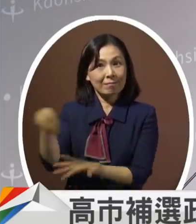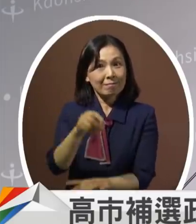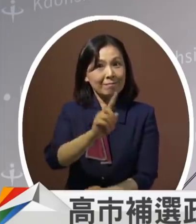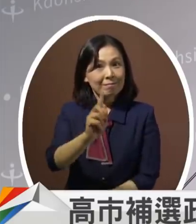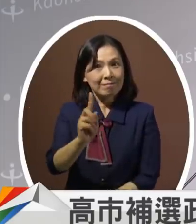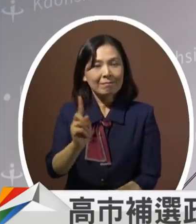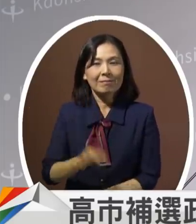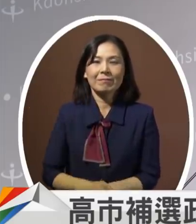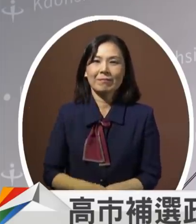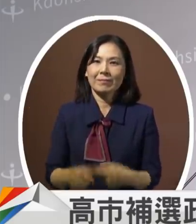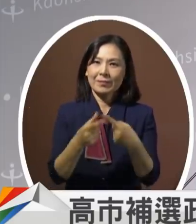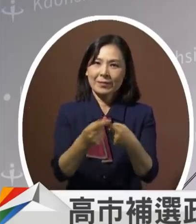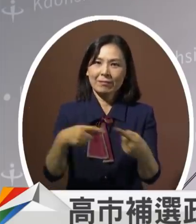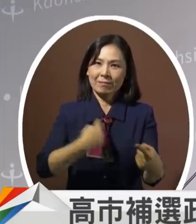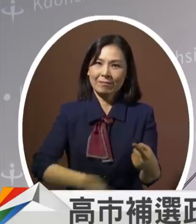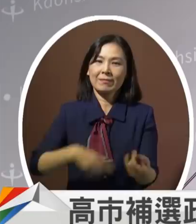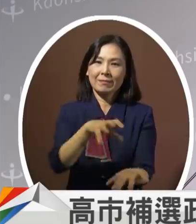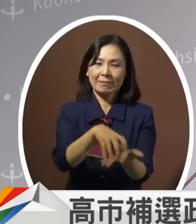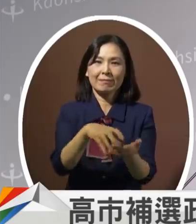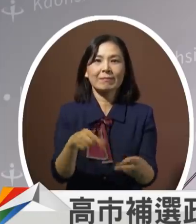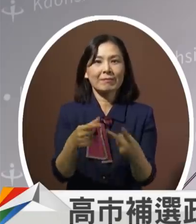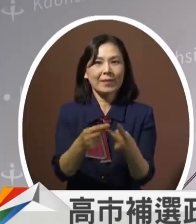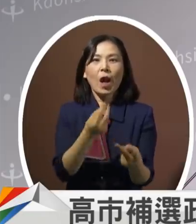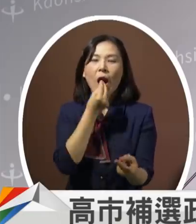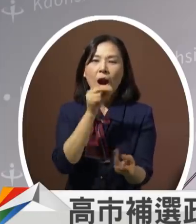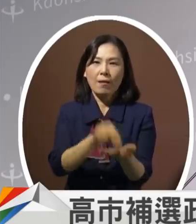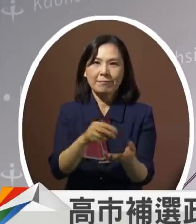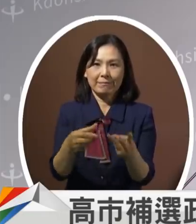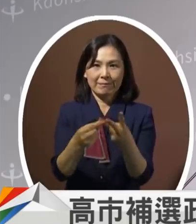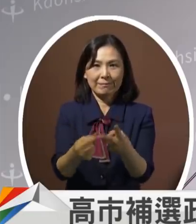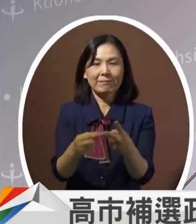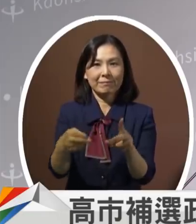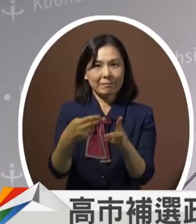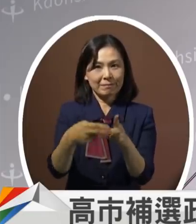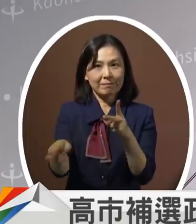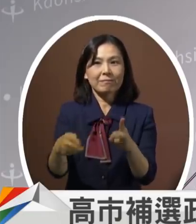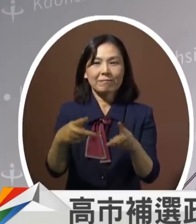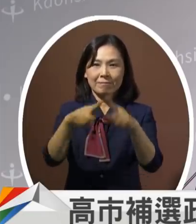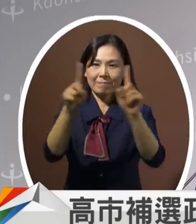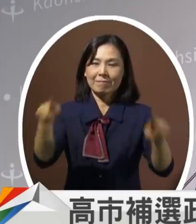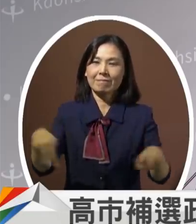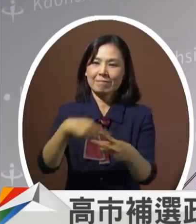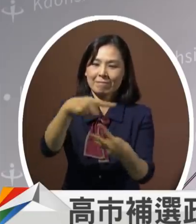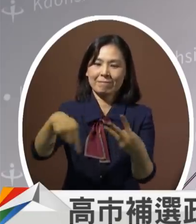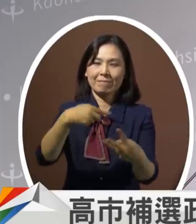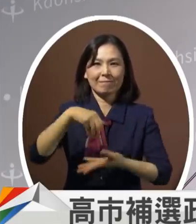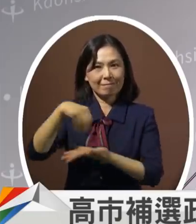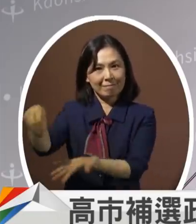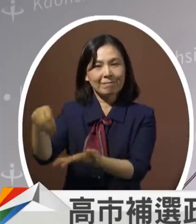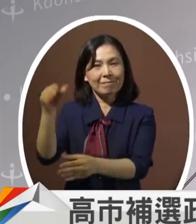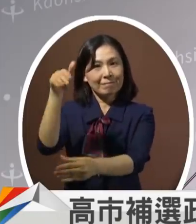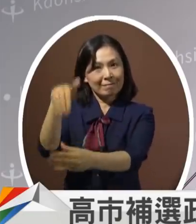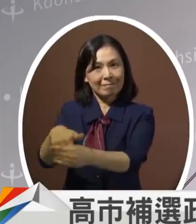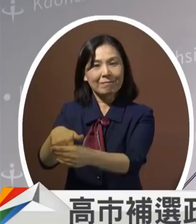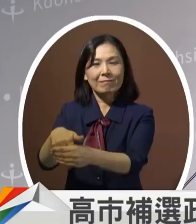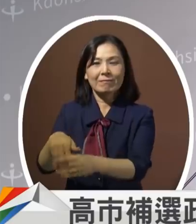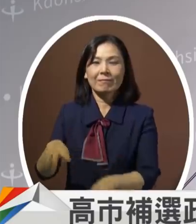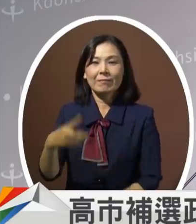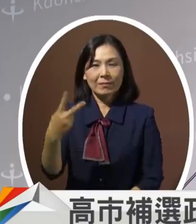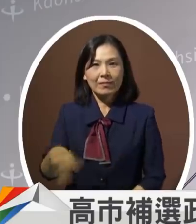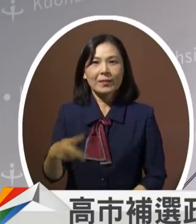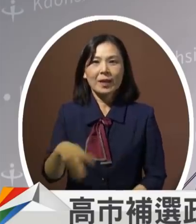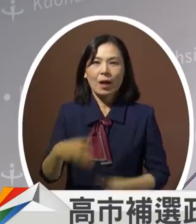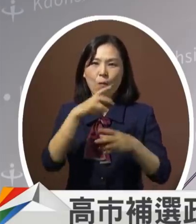国民身份证印章和投票通知单并且佩戴